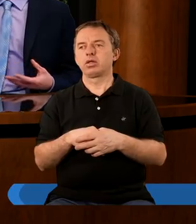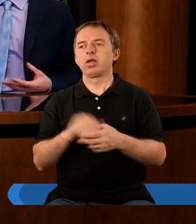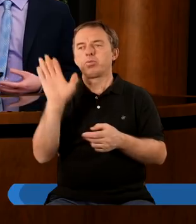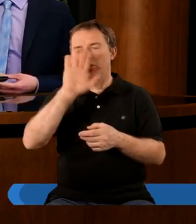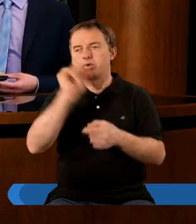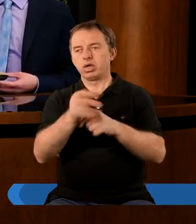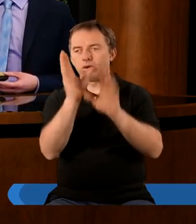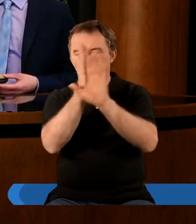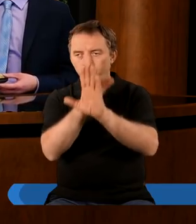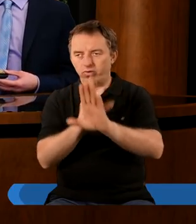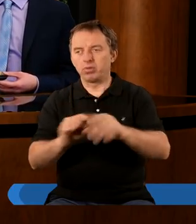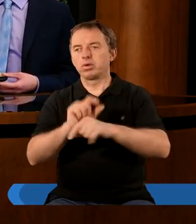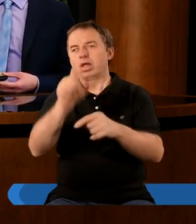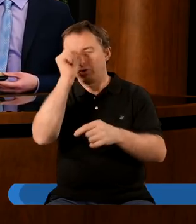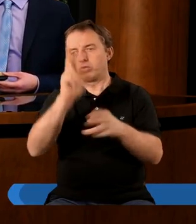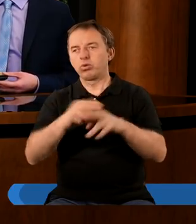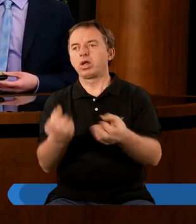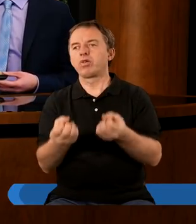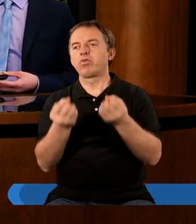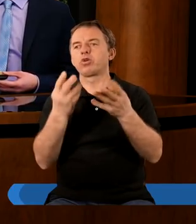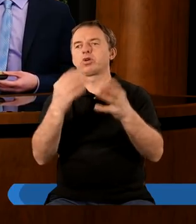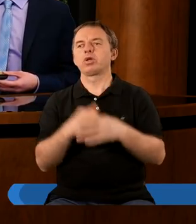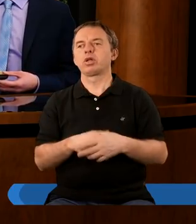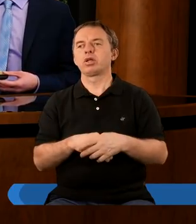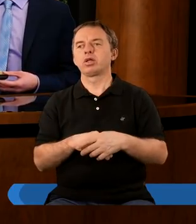Bóg jest po prostu uwielbiany przez cały czas przez istoty, które stworzył.